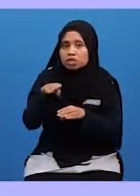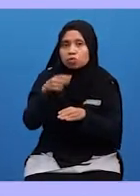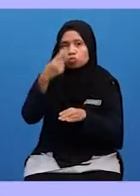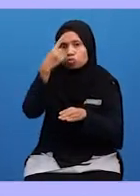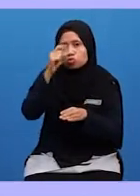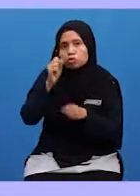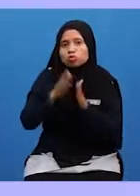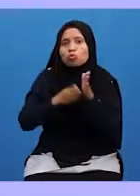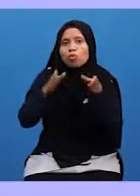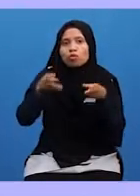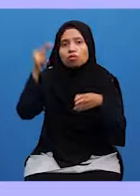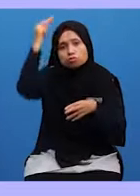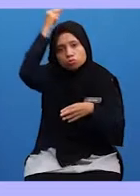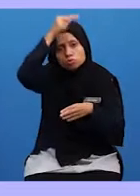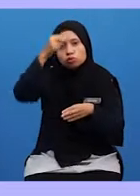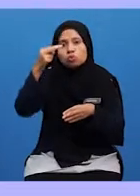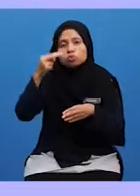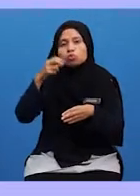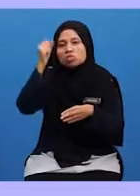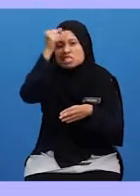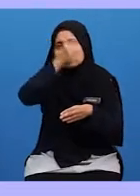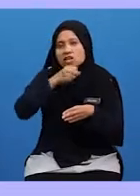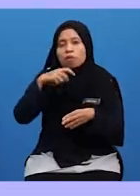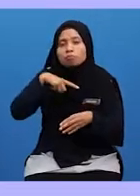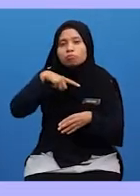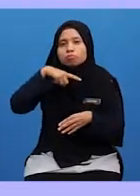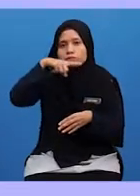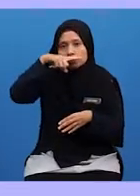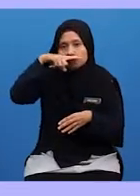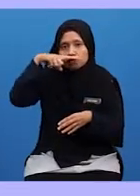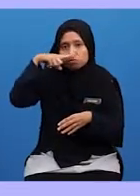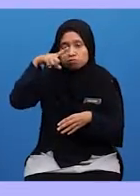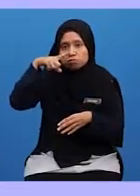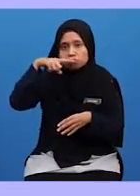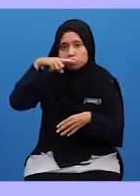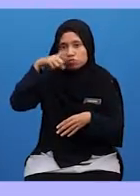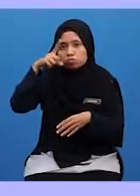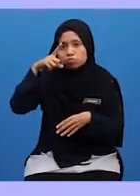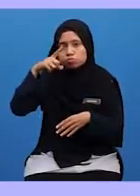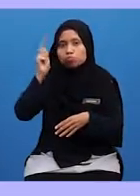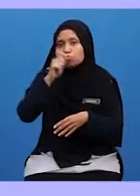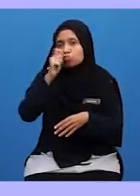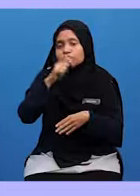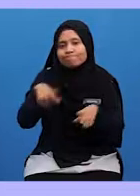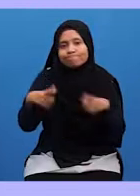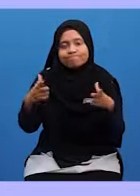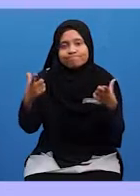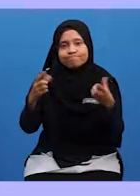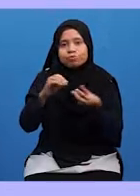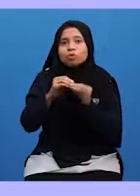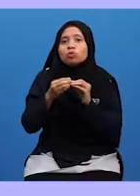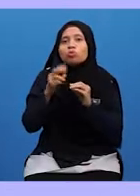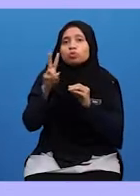bersifat pembohong Penipu dan sebagainya Baiklah Sifat yang kedua